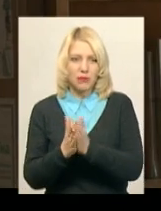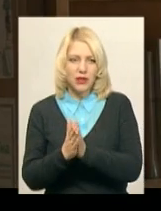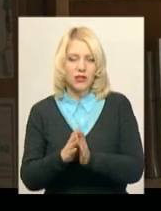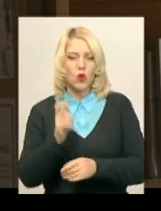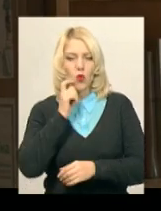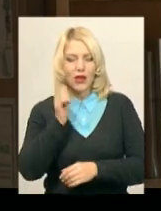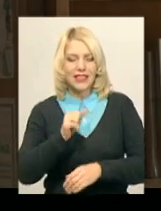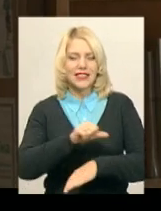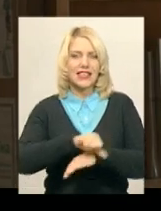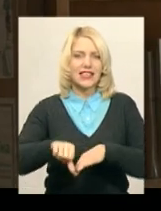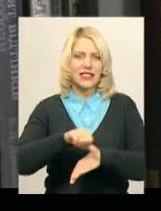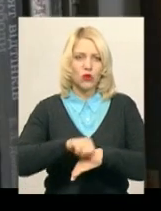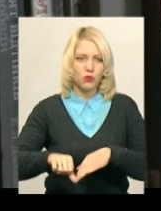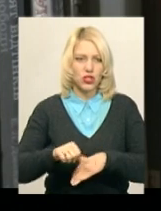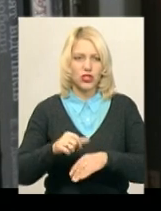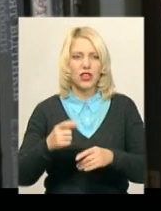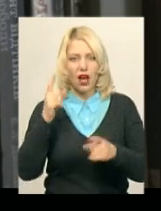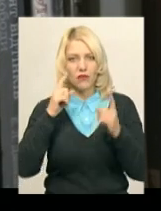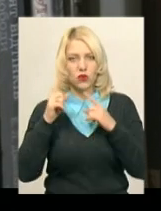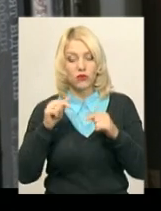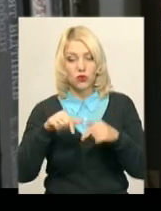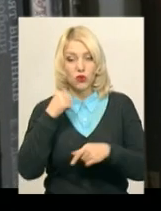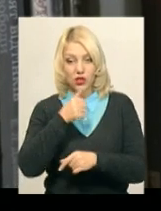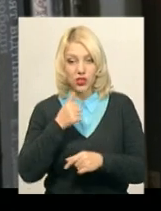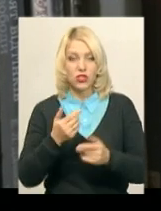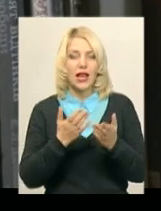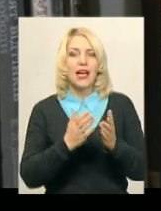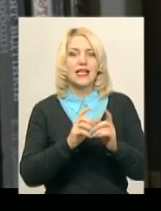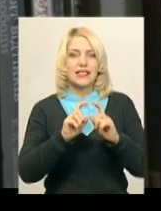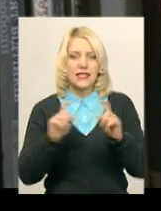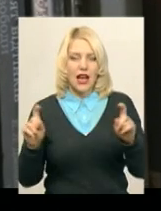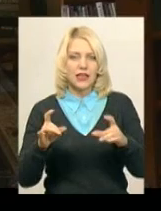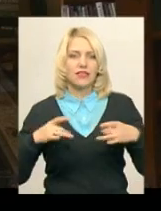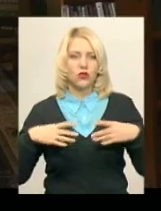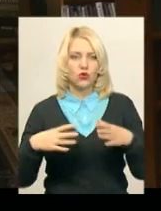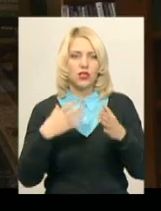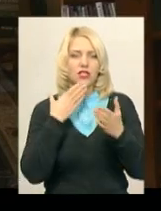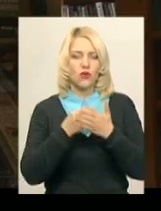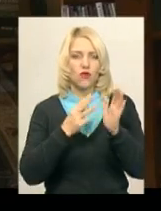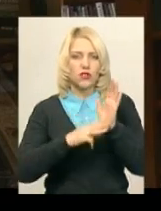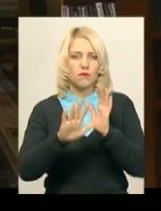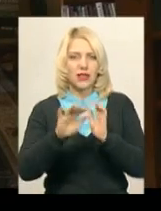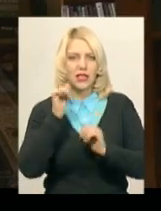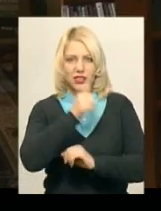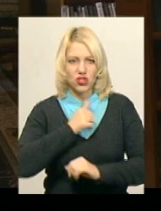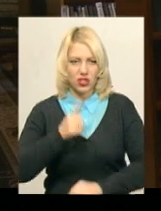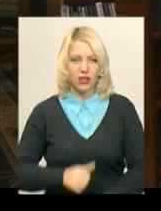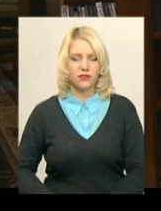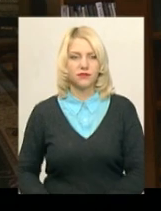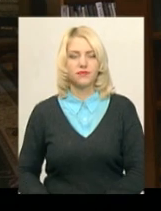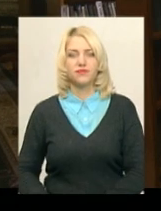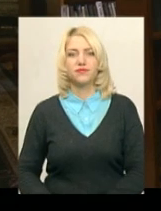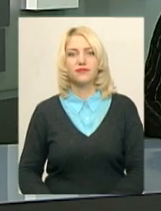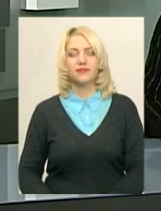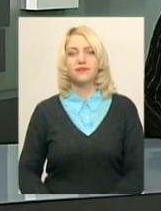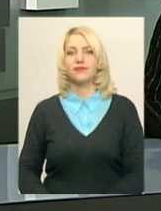авторів, розповідає Олена Слободян. Цьогоріч заклад святкує своє 75-річчя. Анастасія Олексюк, Віктор Кжовий, Новини, Поділя, Центр.